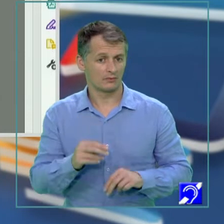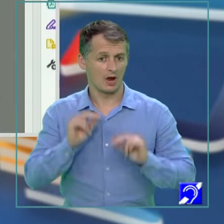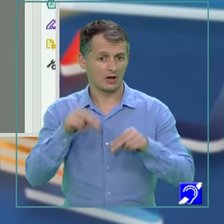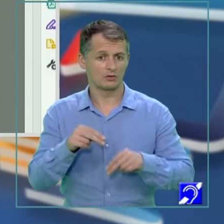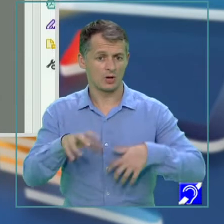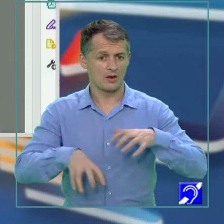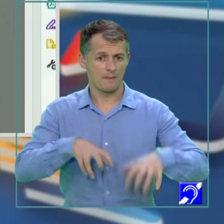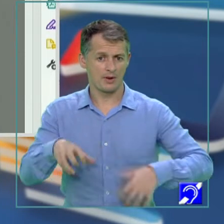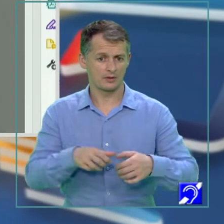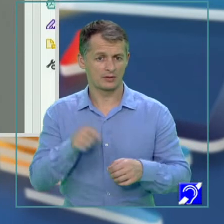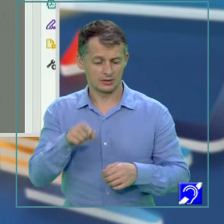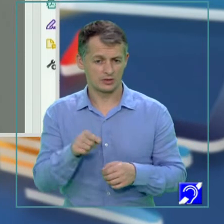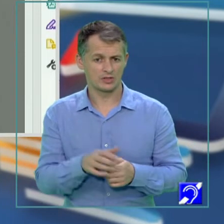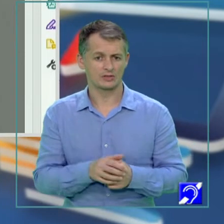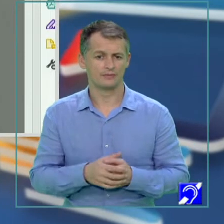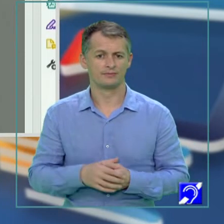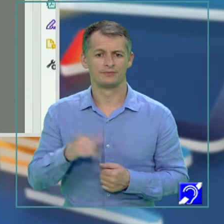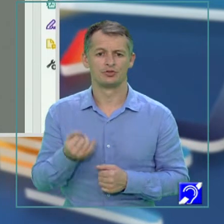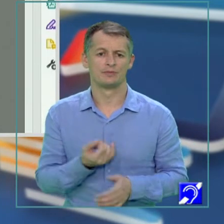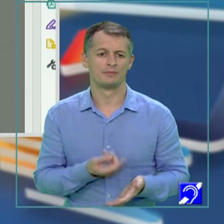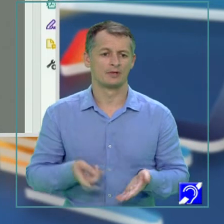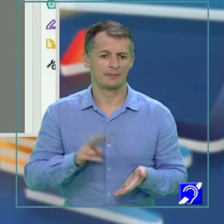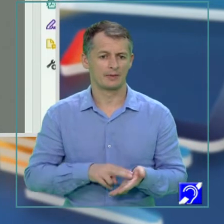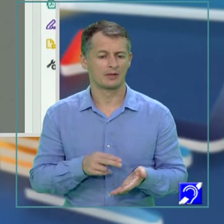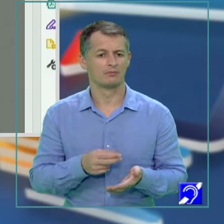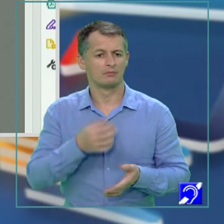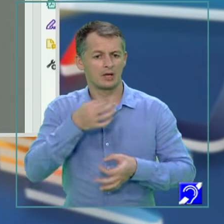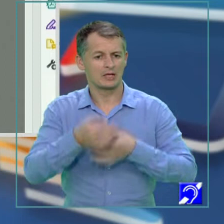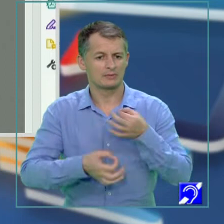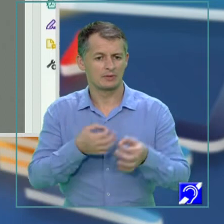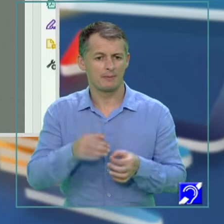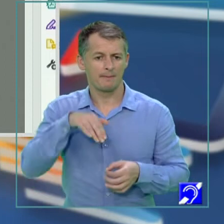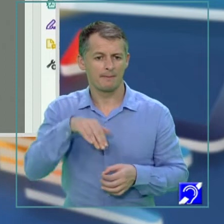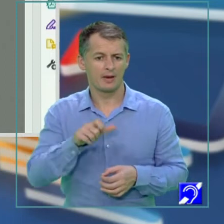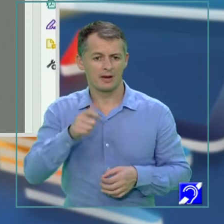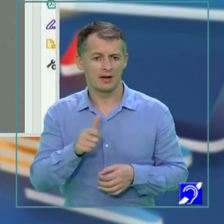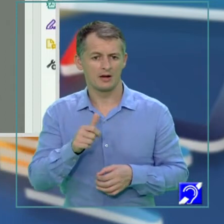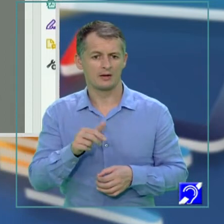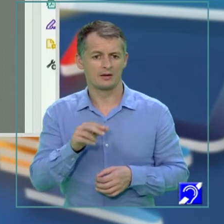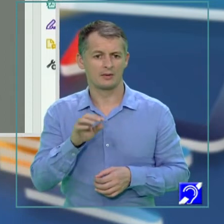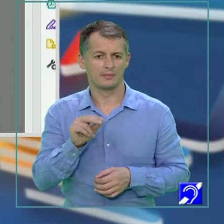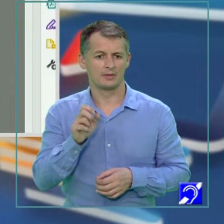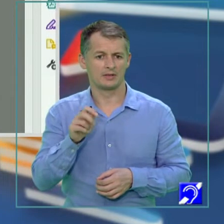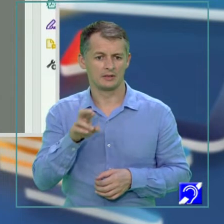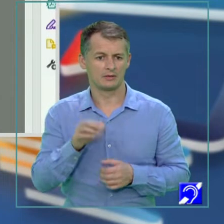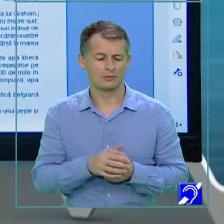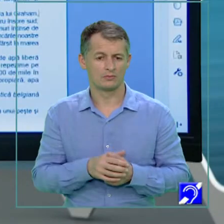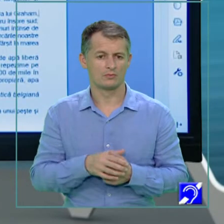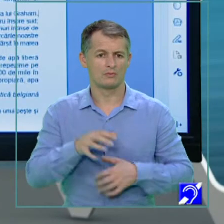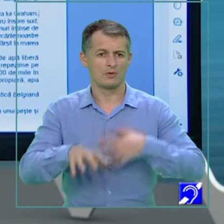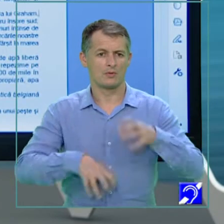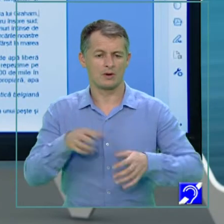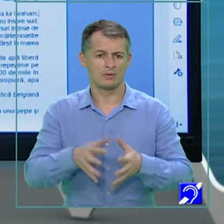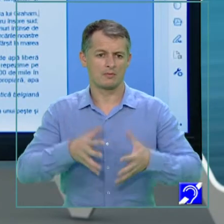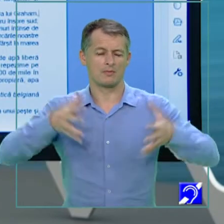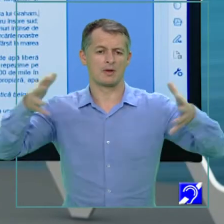animal care face parte în acest ordin și ni se mai explică ce este un megapter, mamifer de mari dimensiuni. M-am